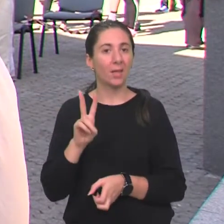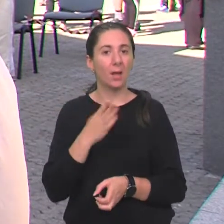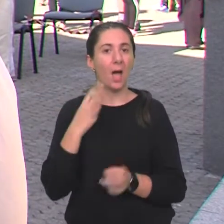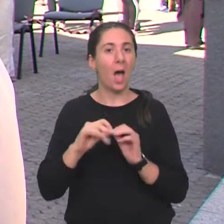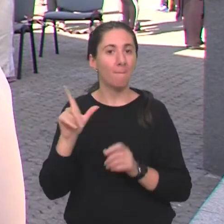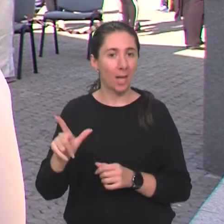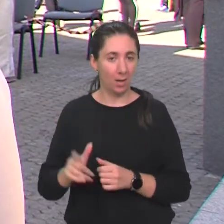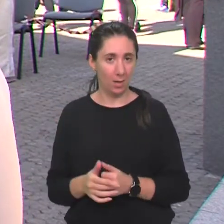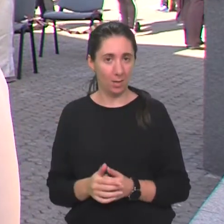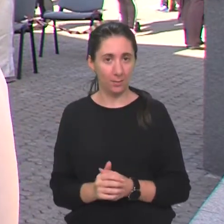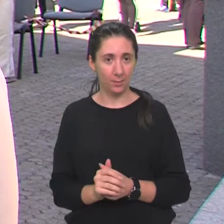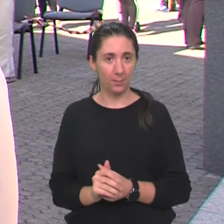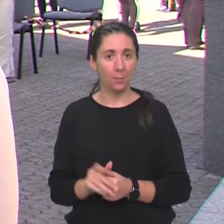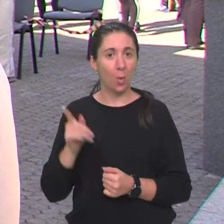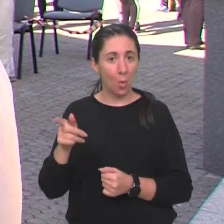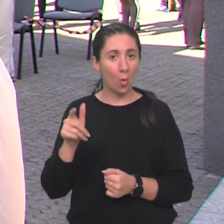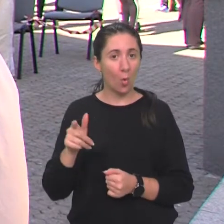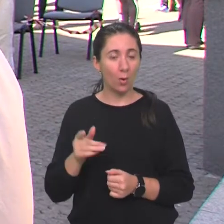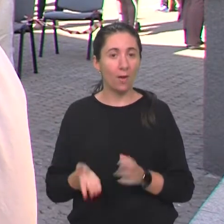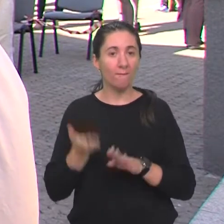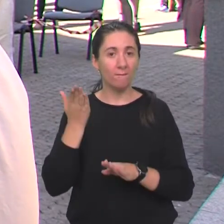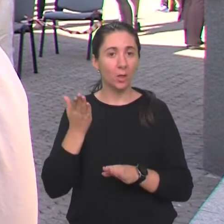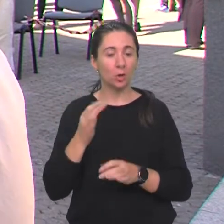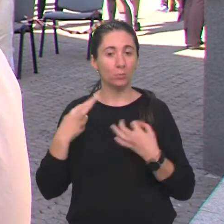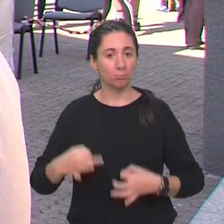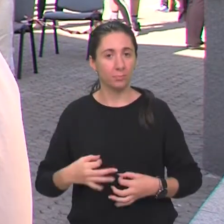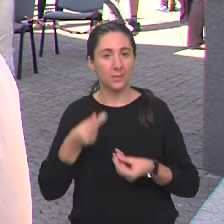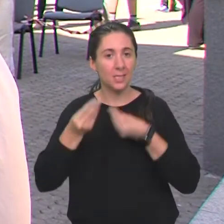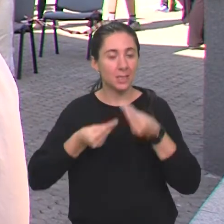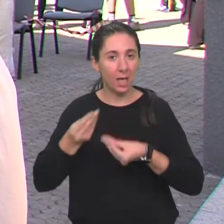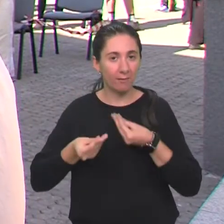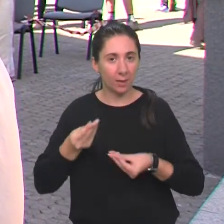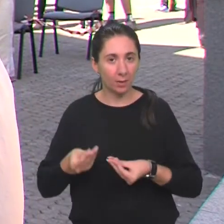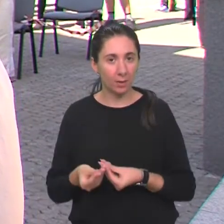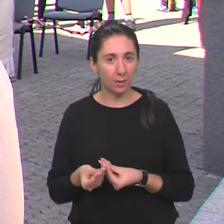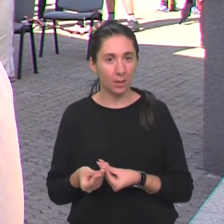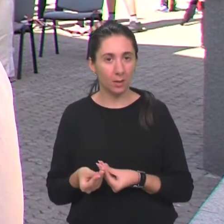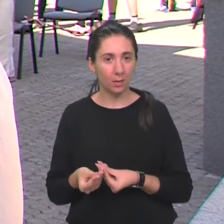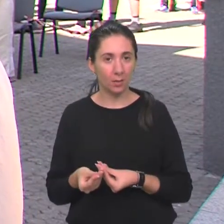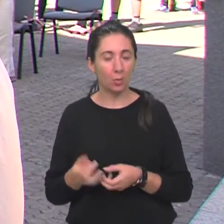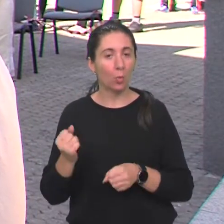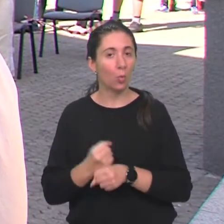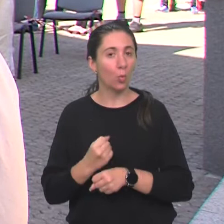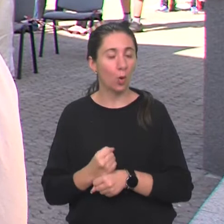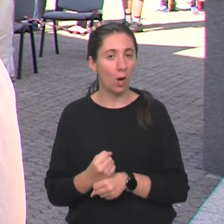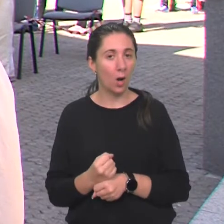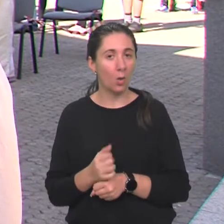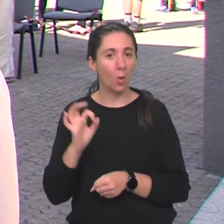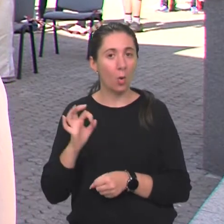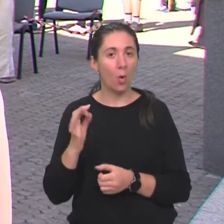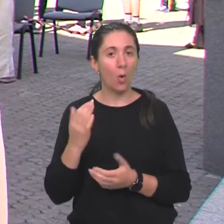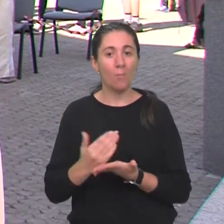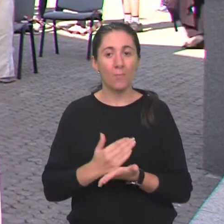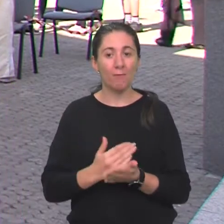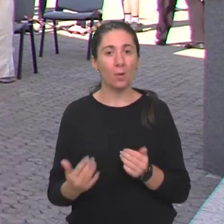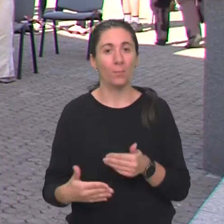Habel. On je i višistručni savjetnik, znači, u radu o pravilnom